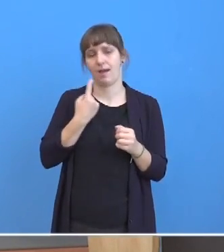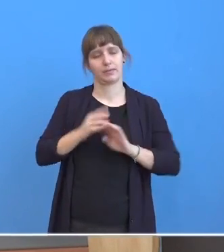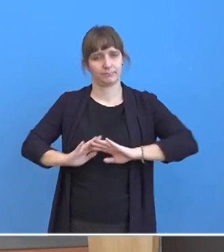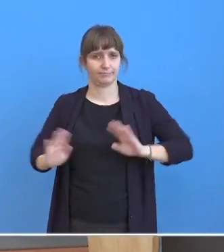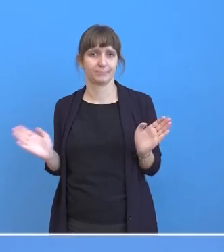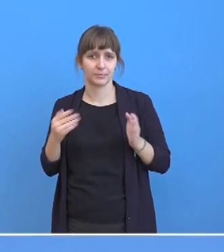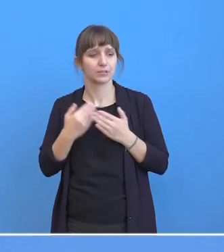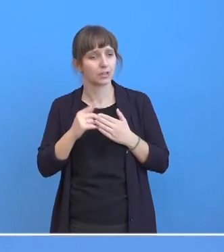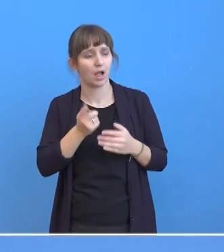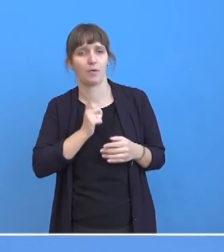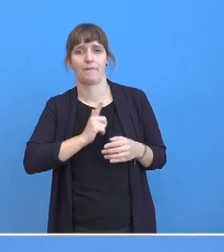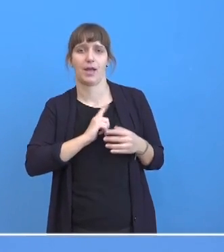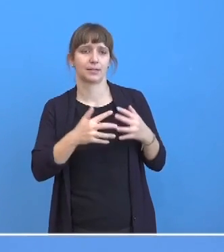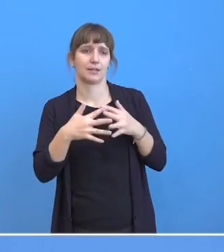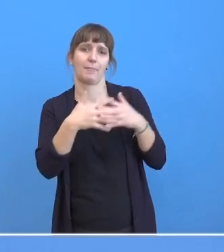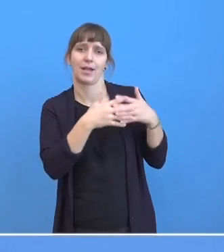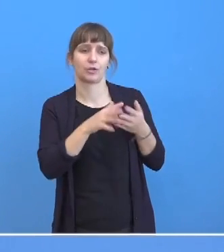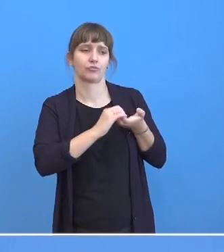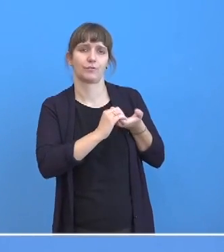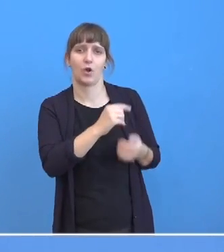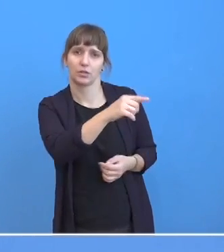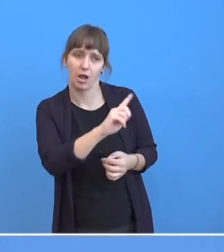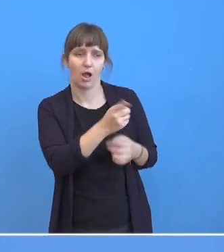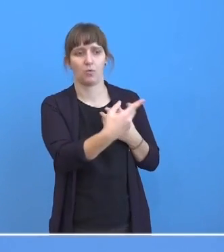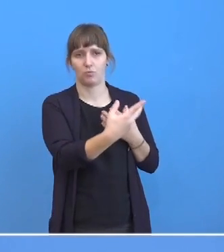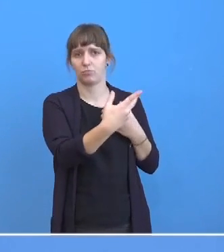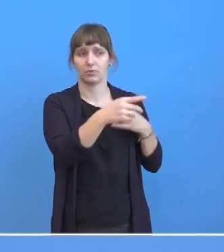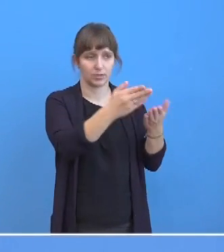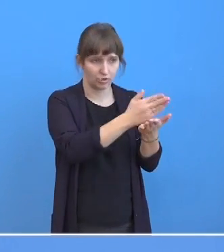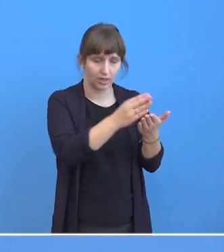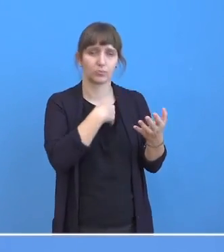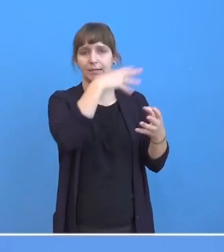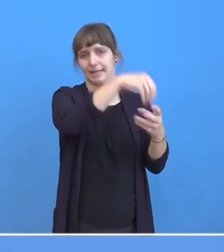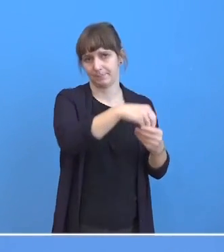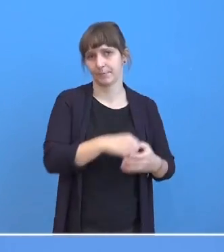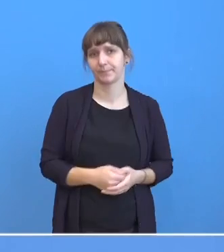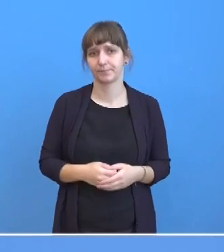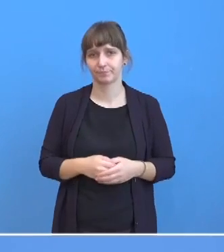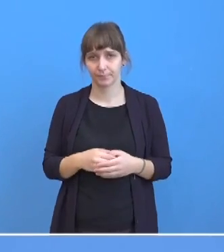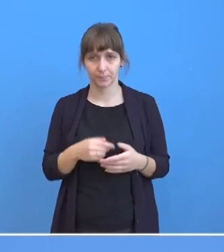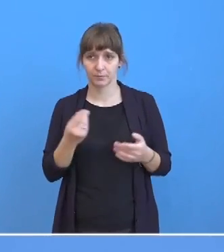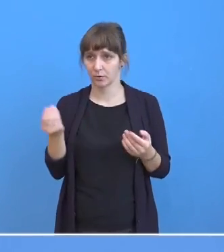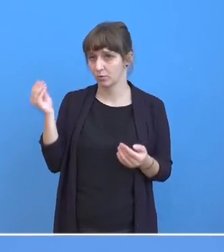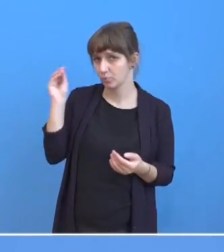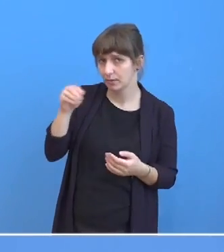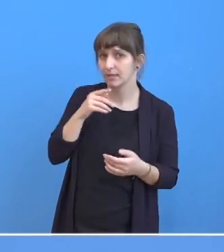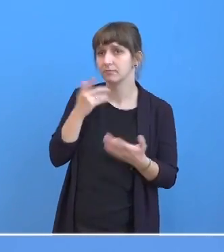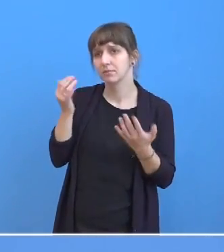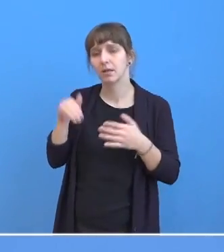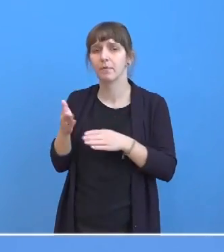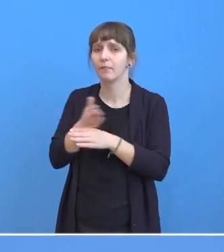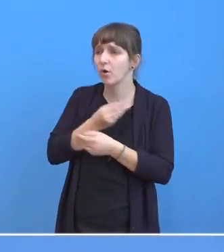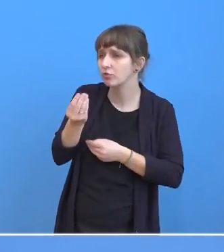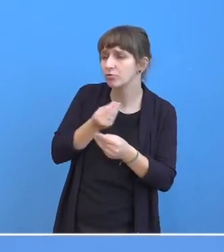dass auch unsere amerikanischen Freunde uns da eng in einen solchen Prozess mit einbeziehen. Zusatz? Gab es irgendwelche Vorgespräche, irgendwelche